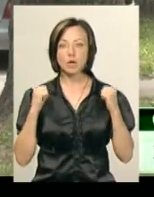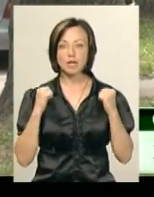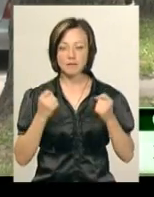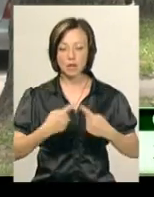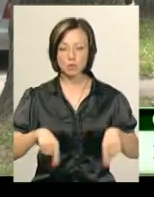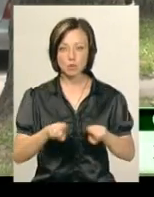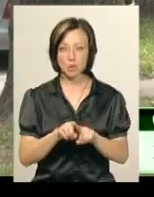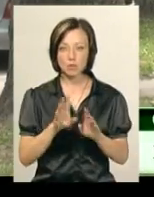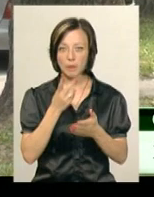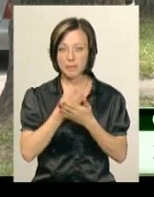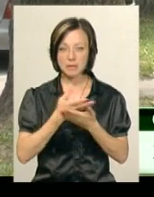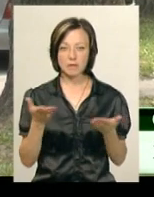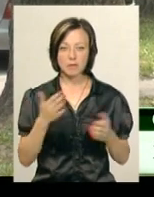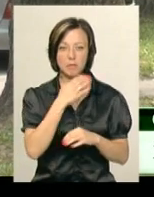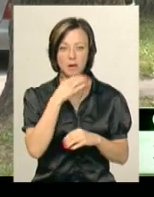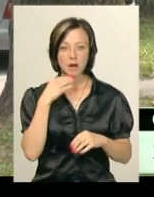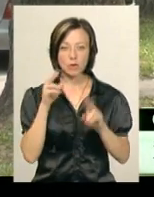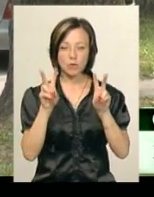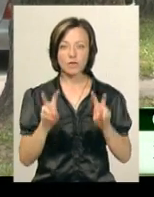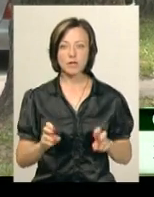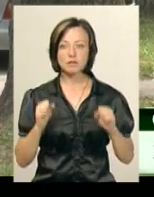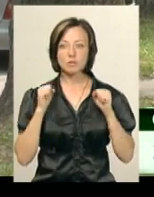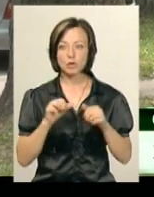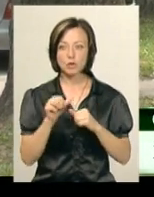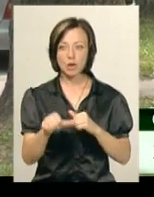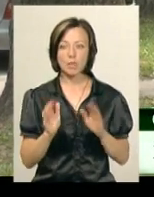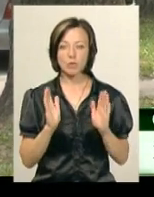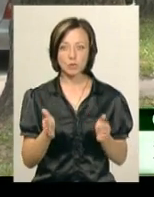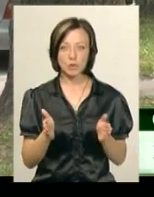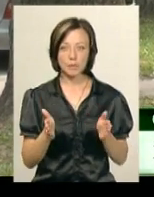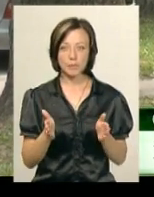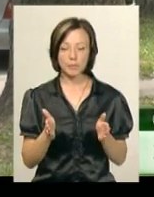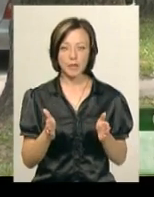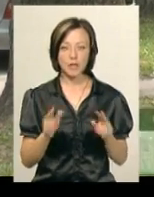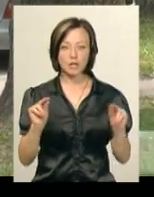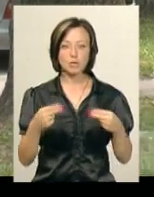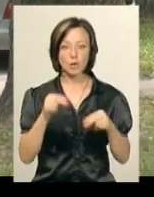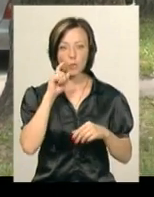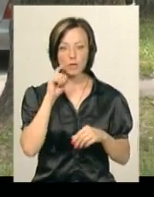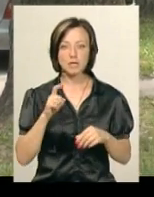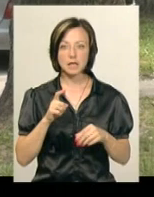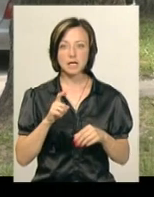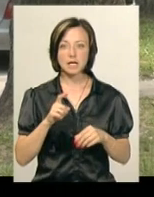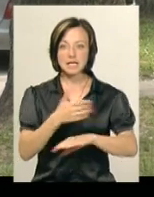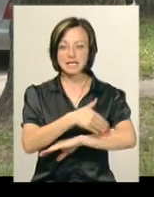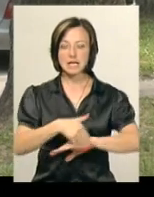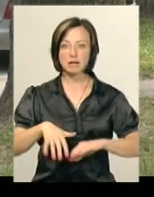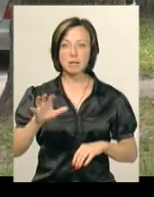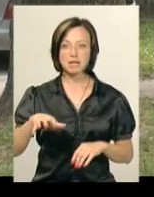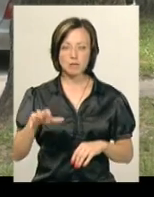буде представлено багато видів спорту. Зокрема буде чемпіонат України зі стрітбаскетболу,